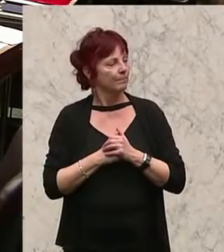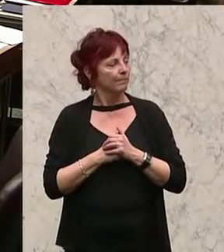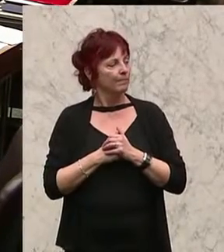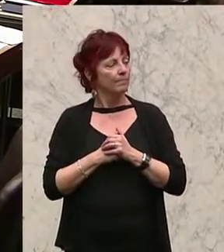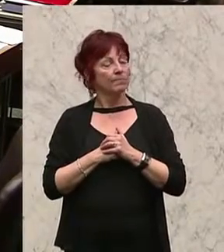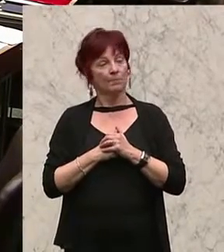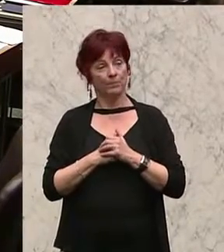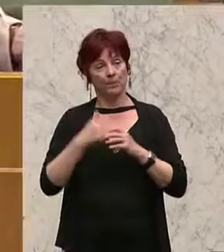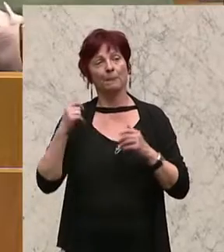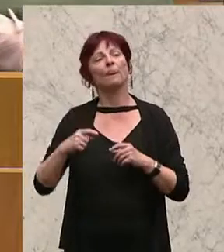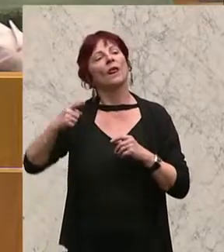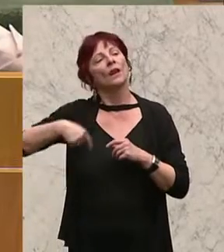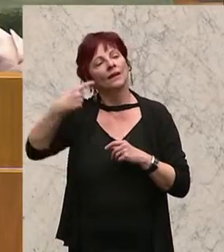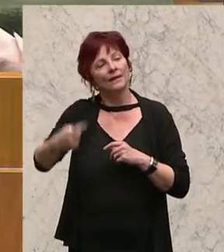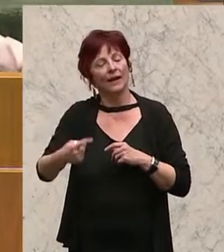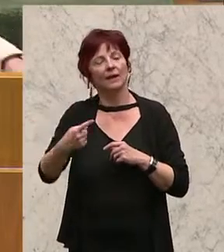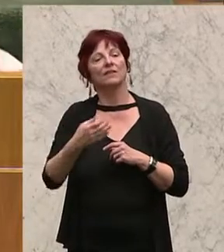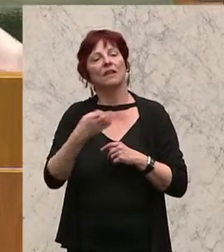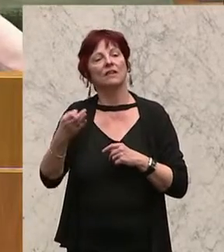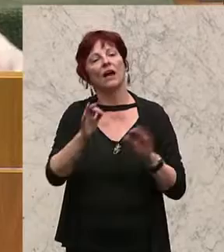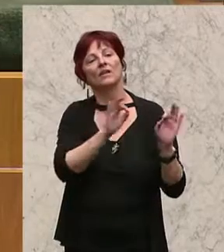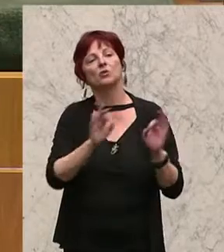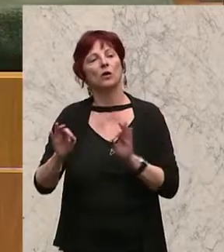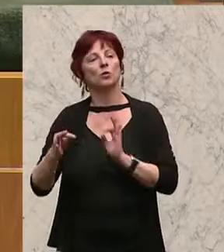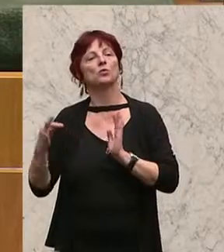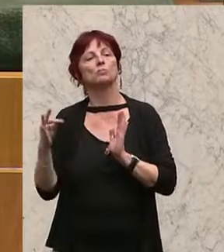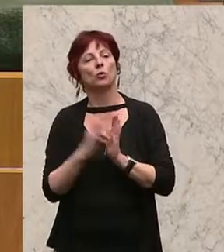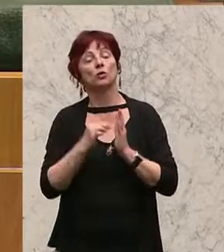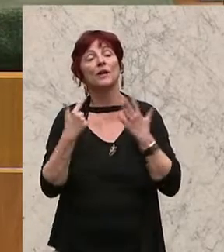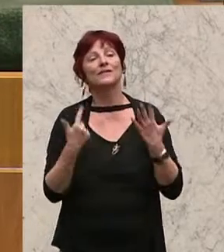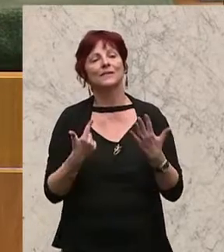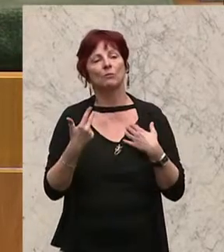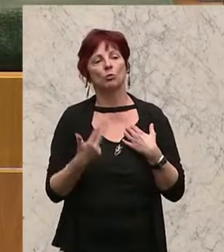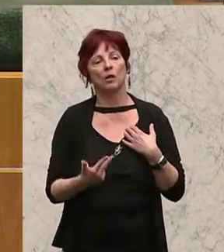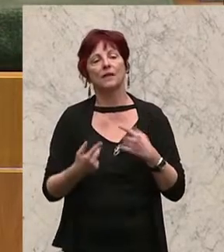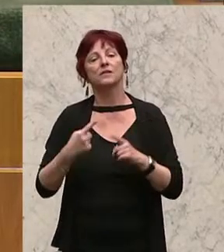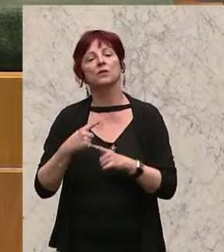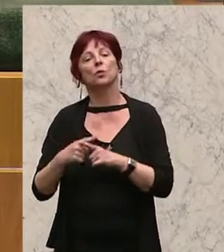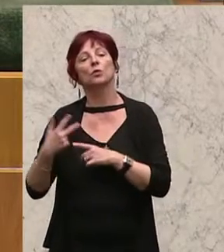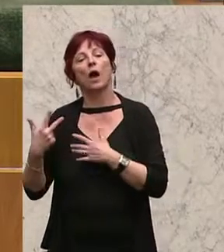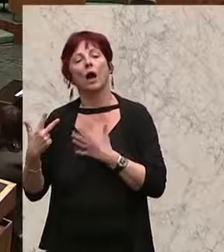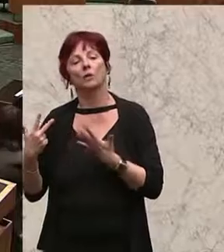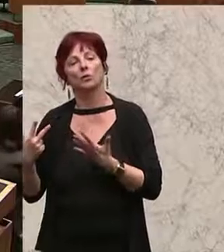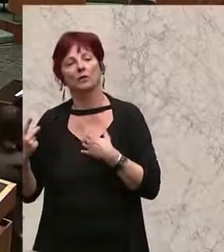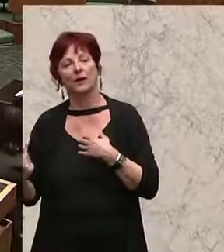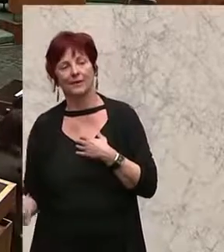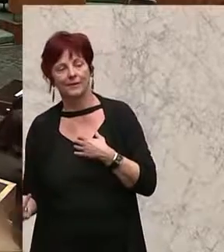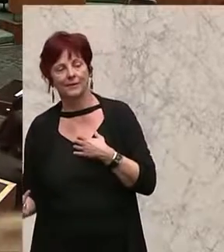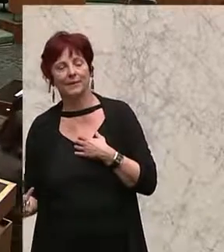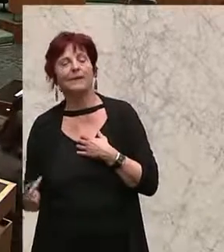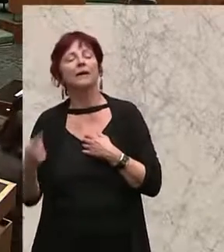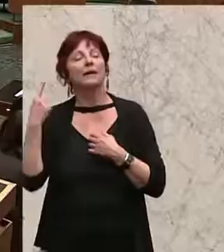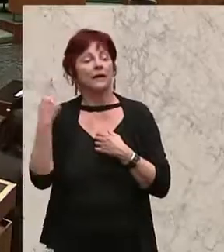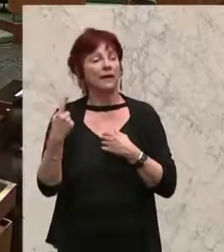Damit gelangen wir zu den Tagesordnungspunkten 37 und 38. Die Tagesordnungspunkte 37 und